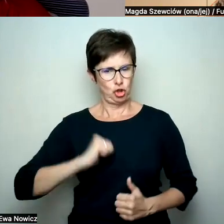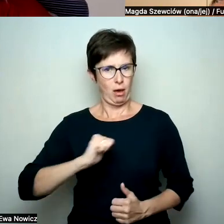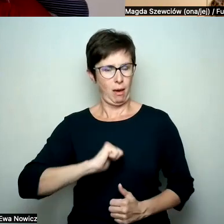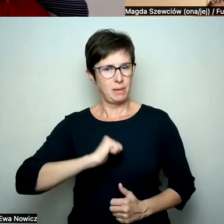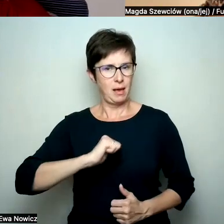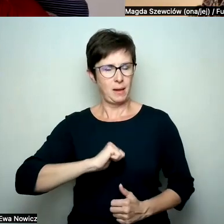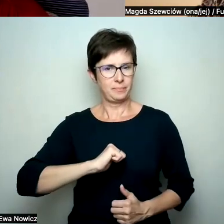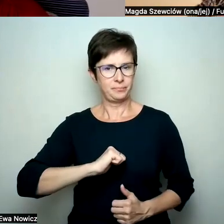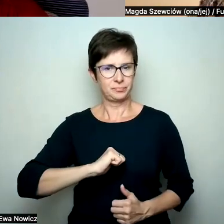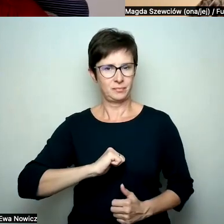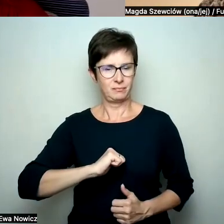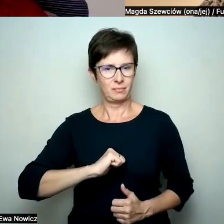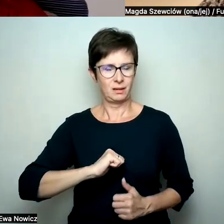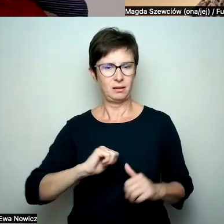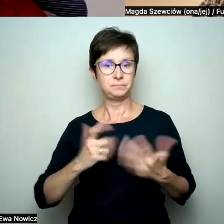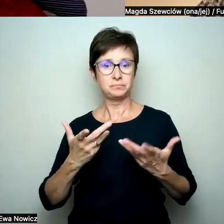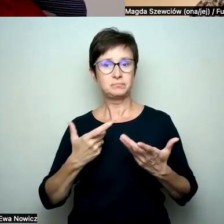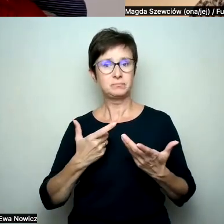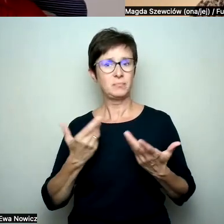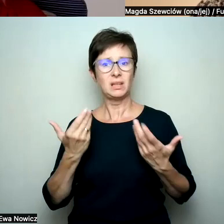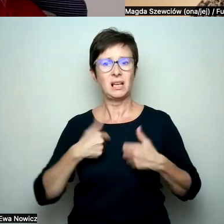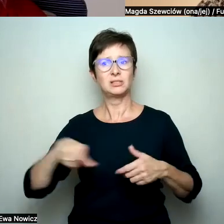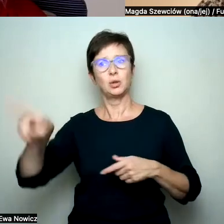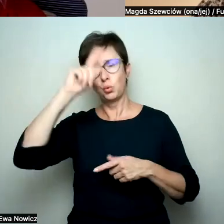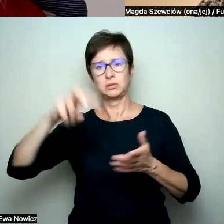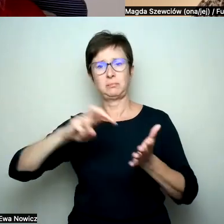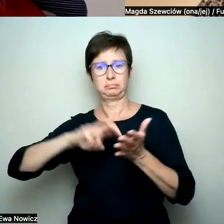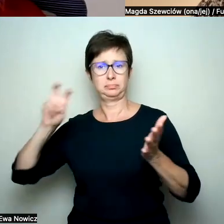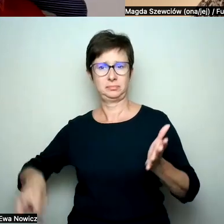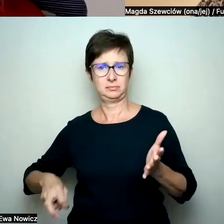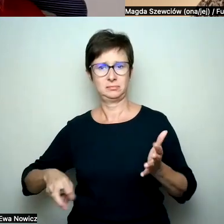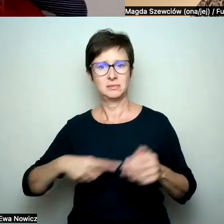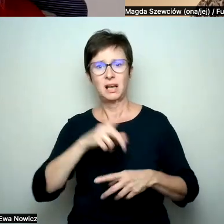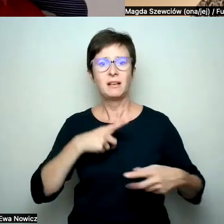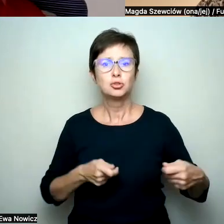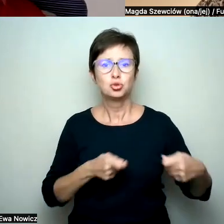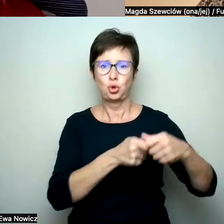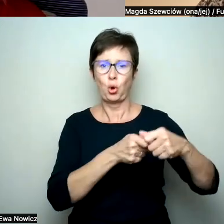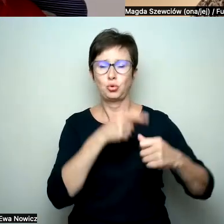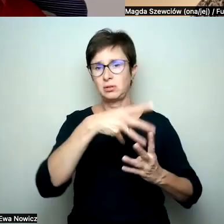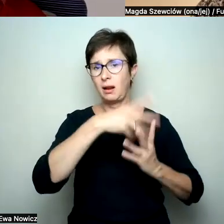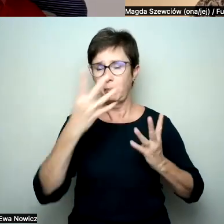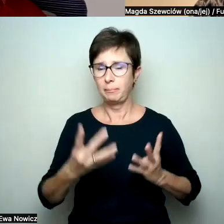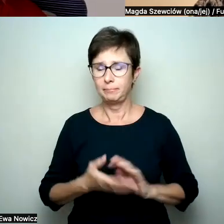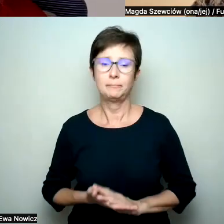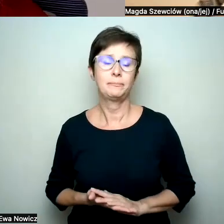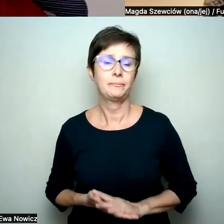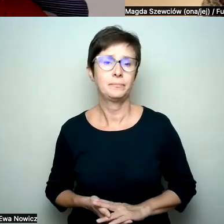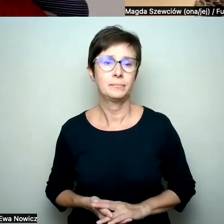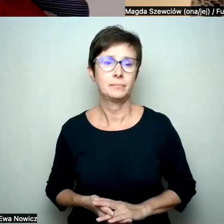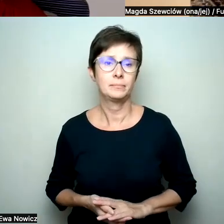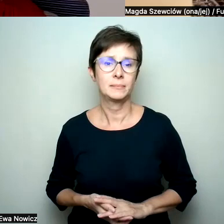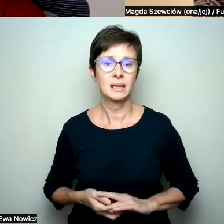w pozostaniu na tej ścieżce sojuszniczej? Wiesz co, ja myślę, ja